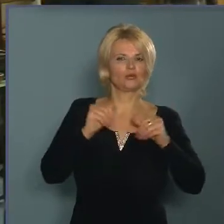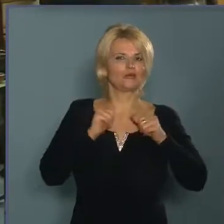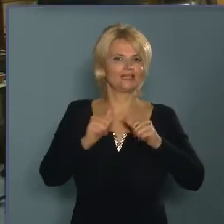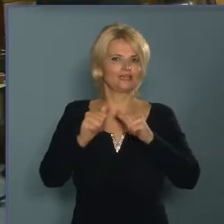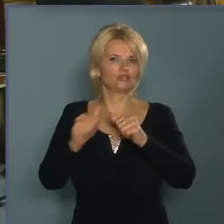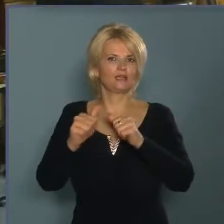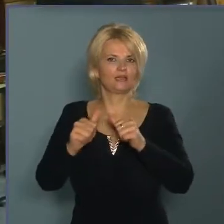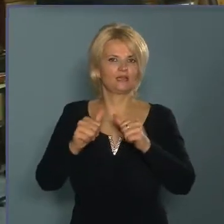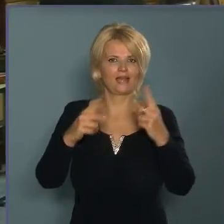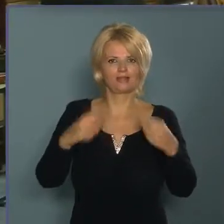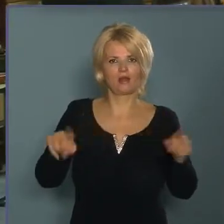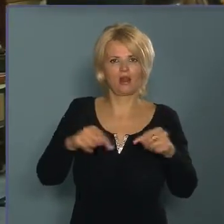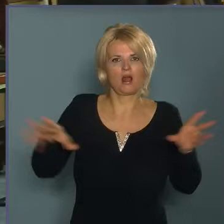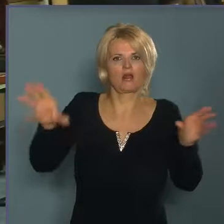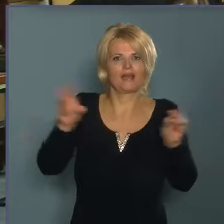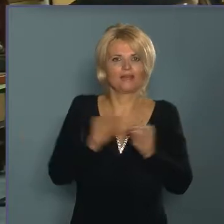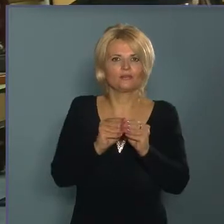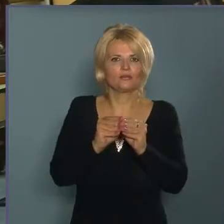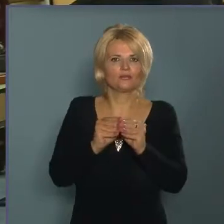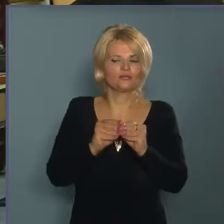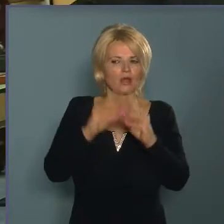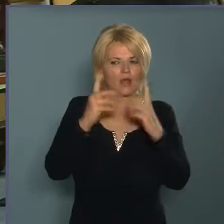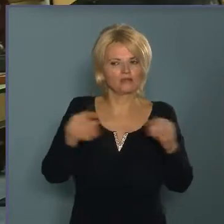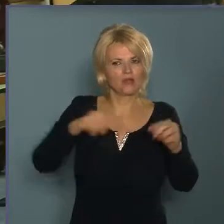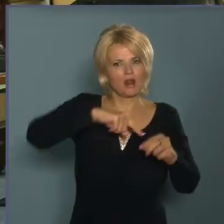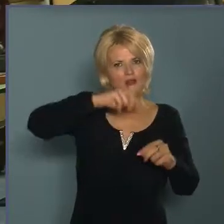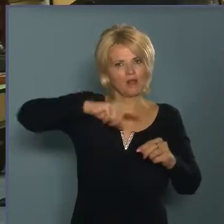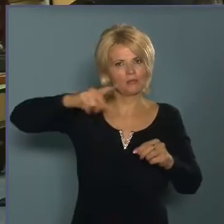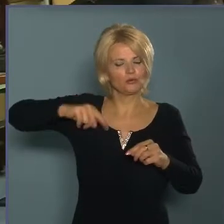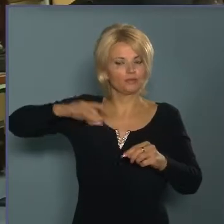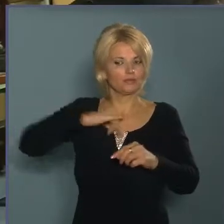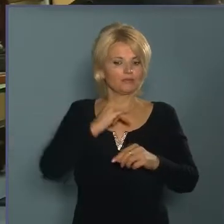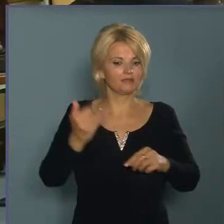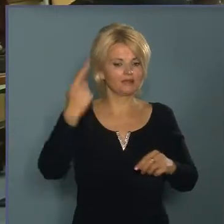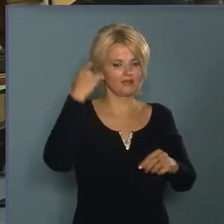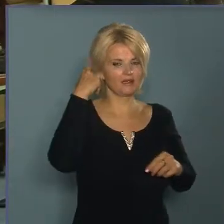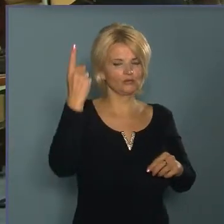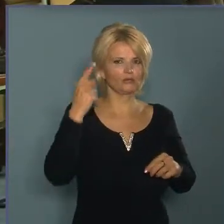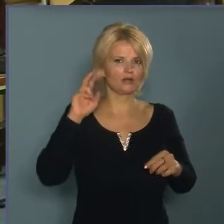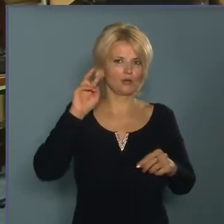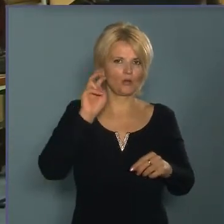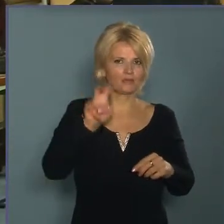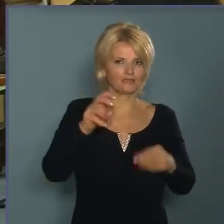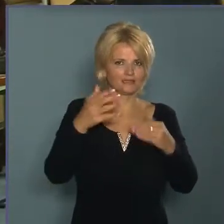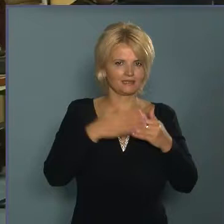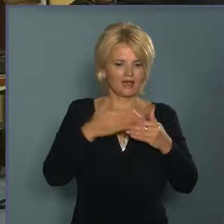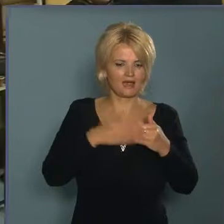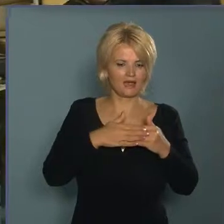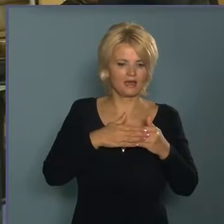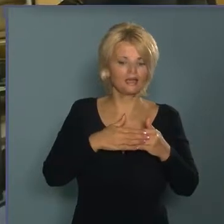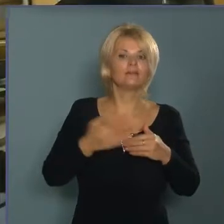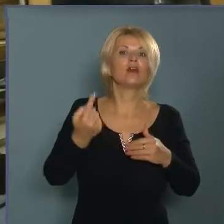hozzáteszük a dalmat. A dalmamban persze mindenki hozzá tudja tenni, mert van egy hangszer mindig belül,